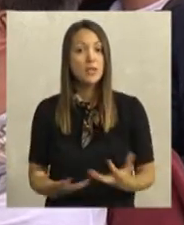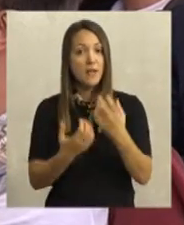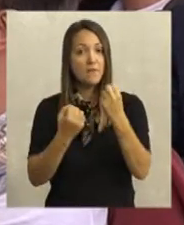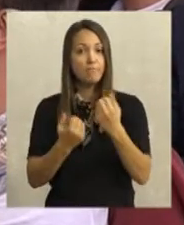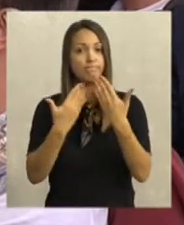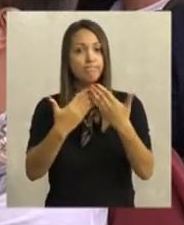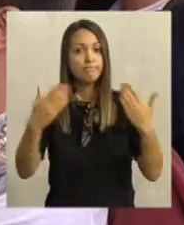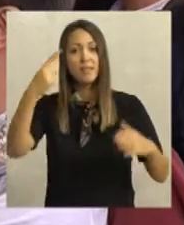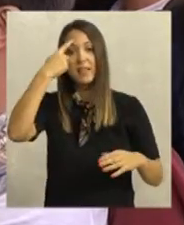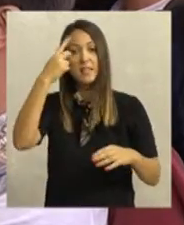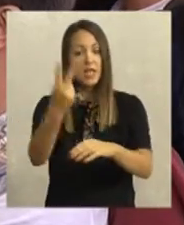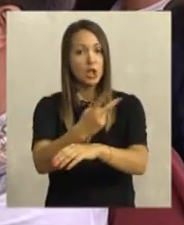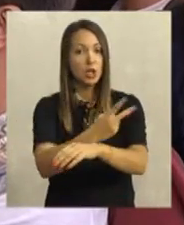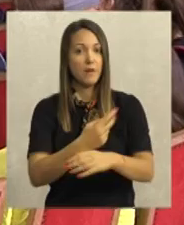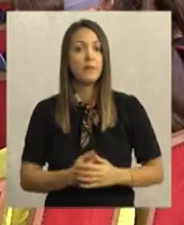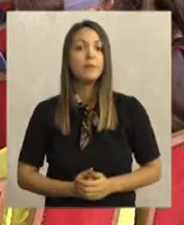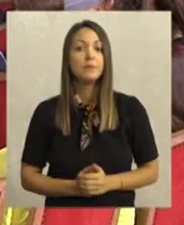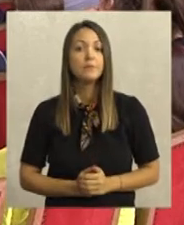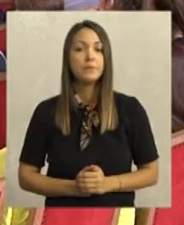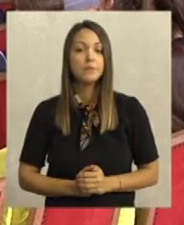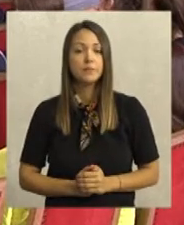osnivača savremene indijske države.